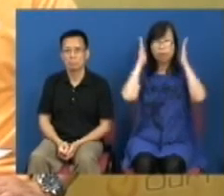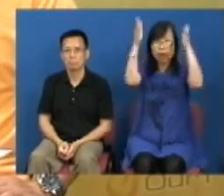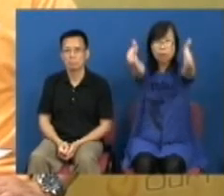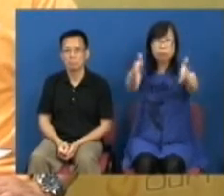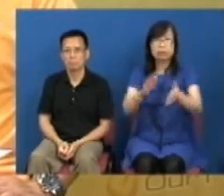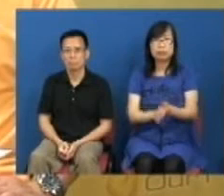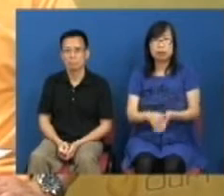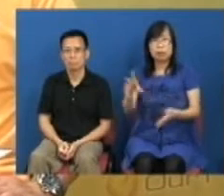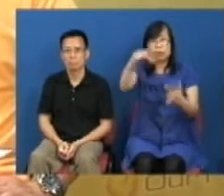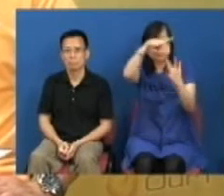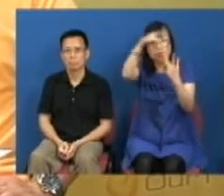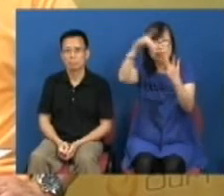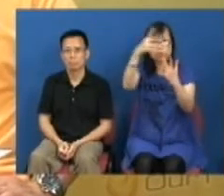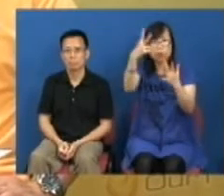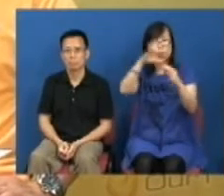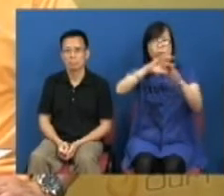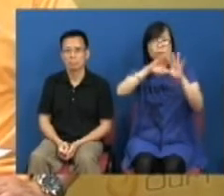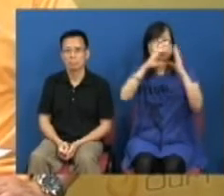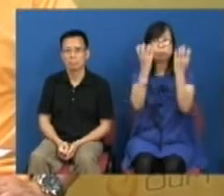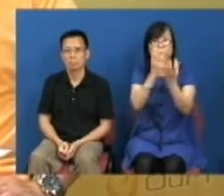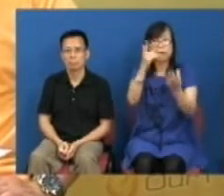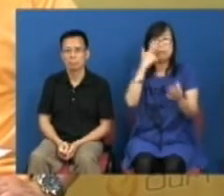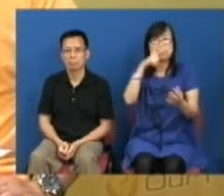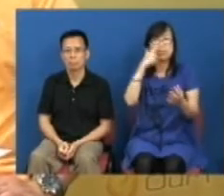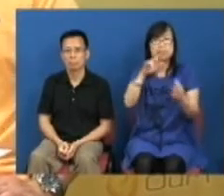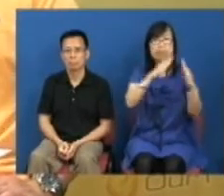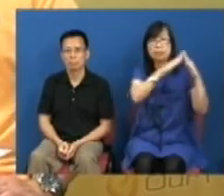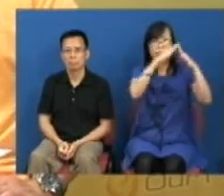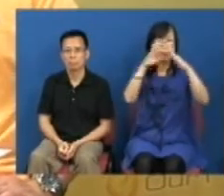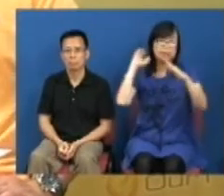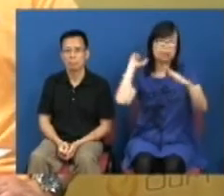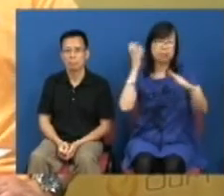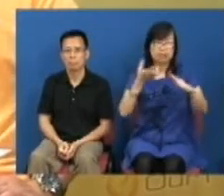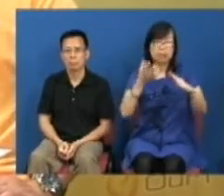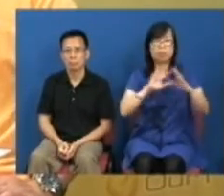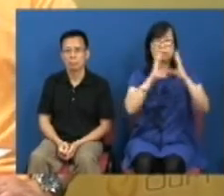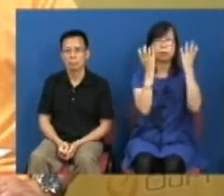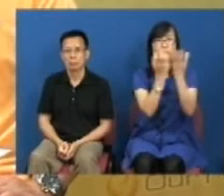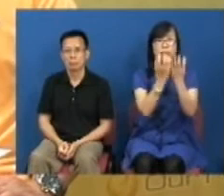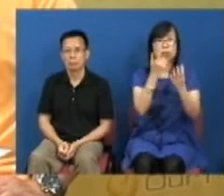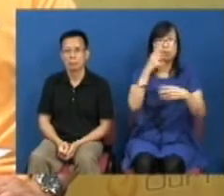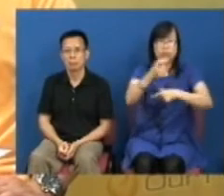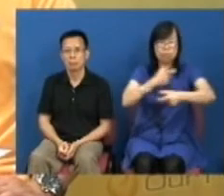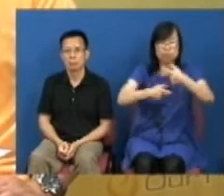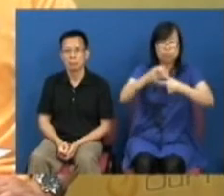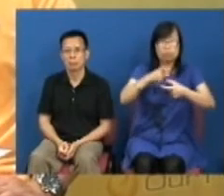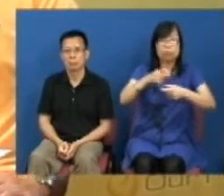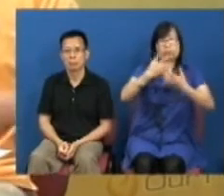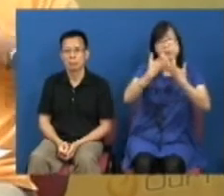伍向前行今年我们选择了两类的团体第一类就是新移民团体因为今年的财政议设案实在是高度分化